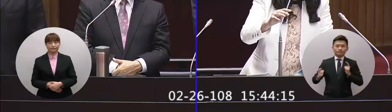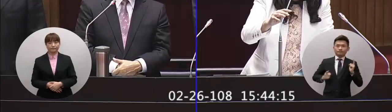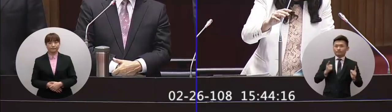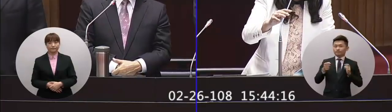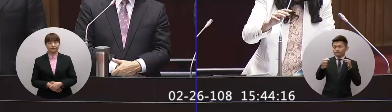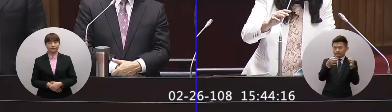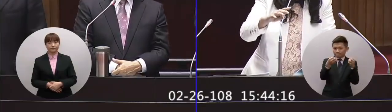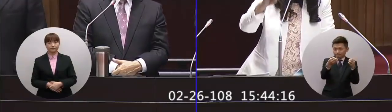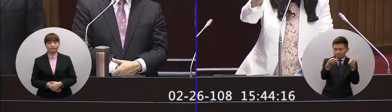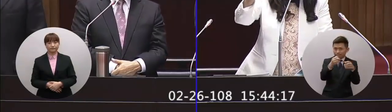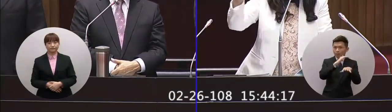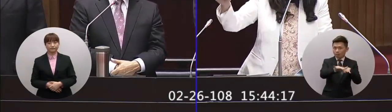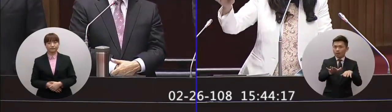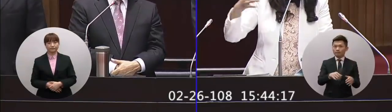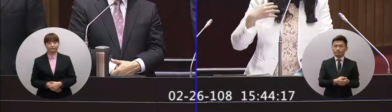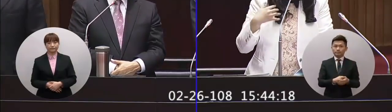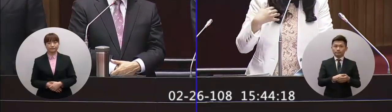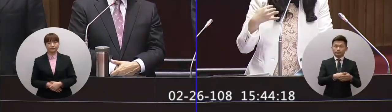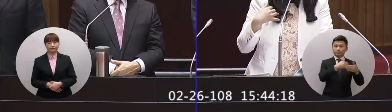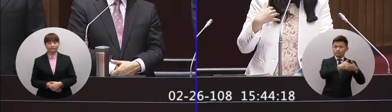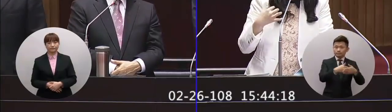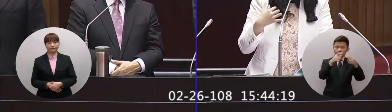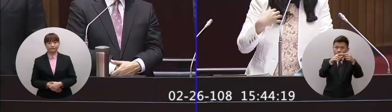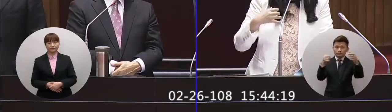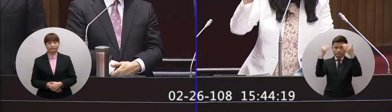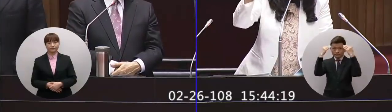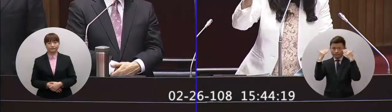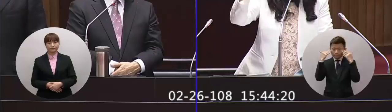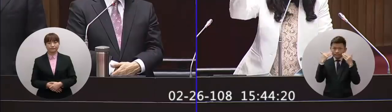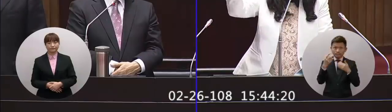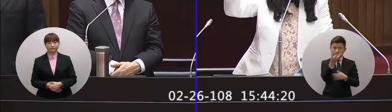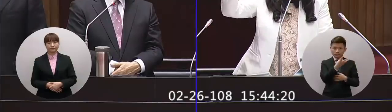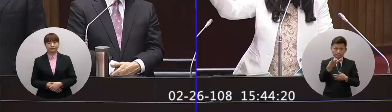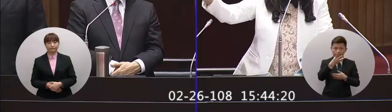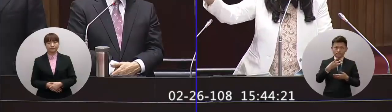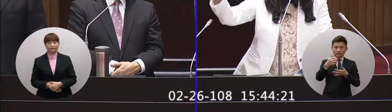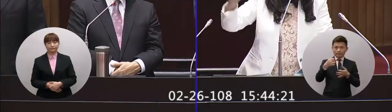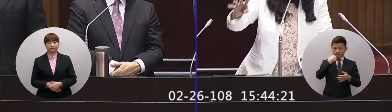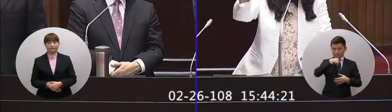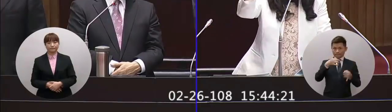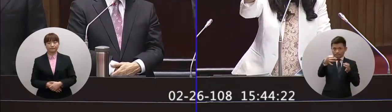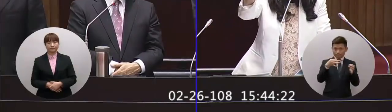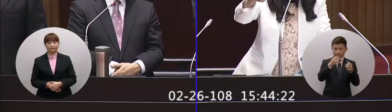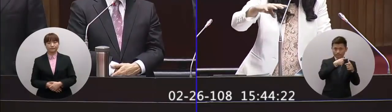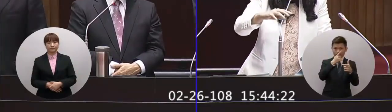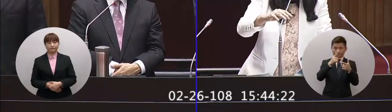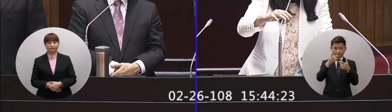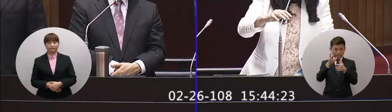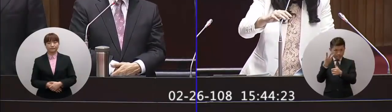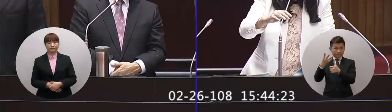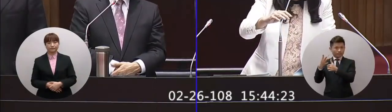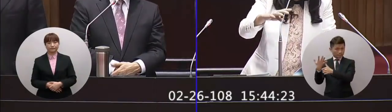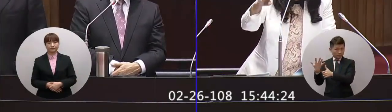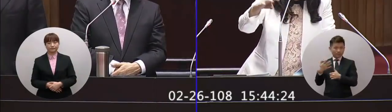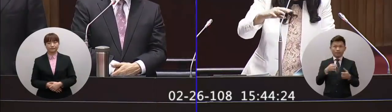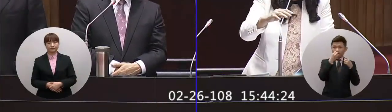要開始談判了那中日韓在我們進出口台灣進出口的第一名第三名跟第五名香港是第四名OK